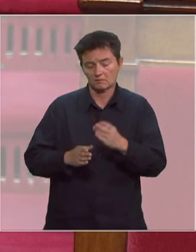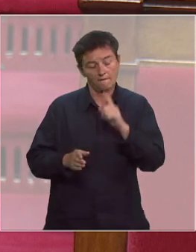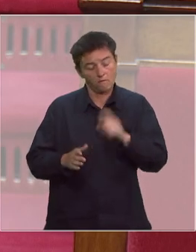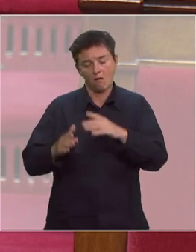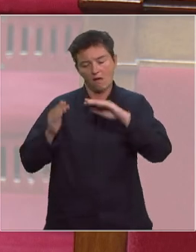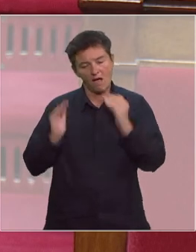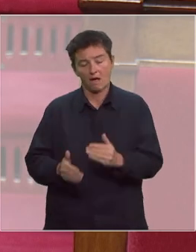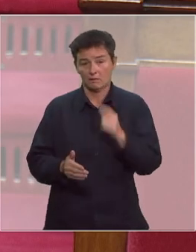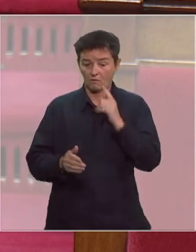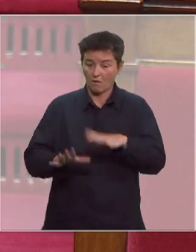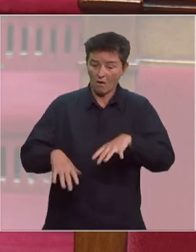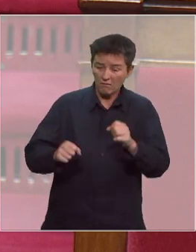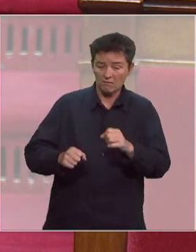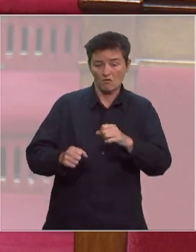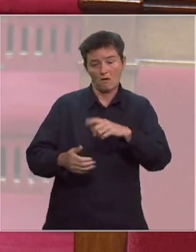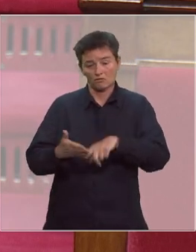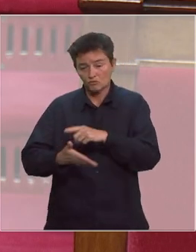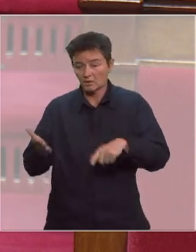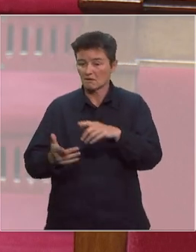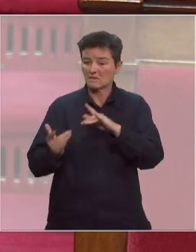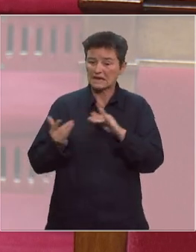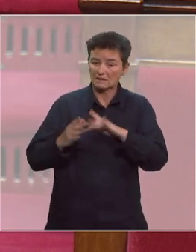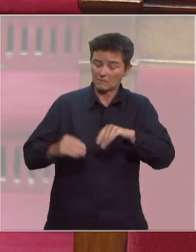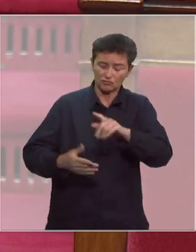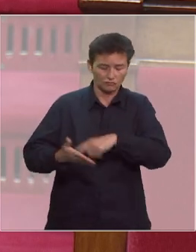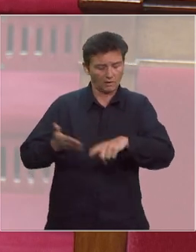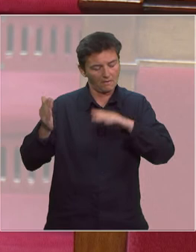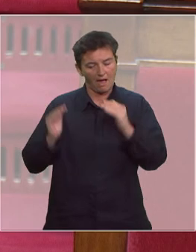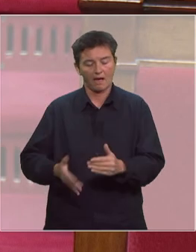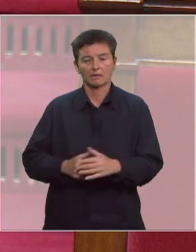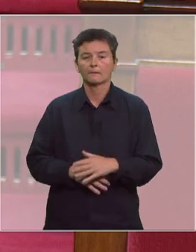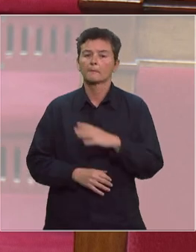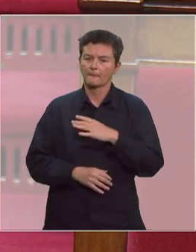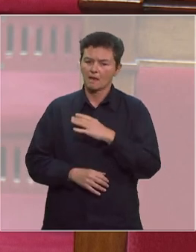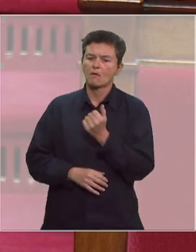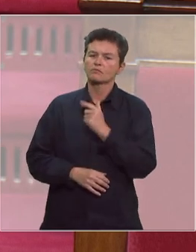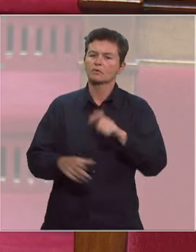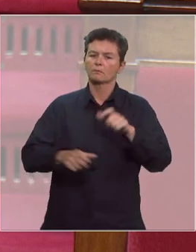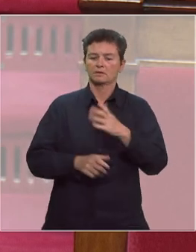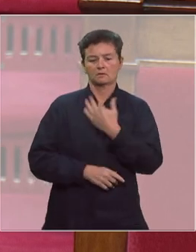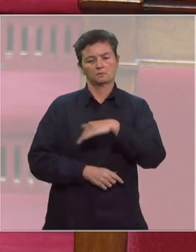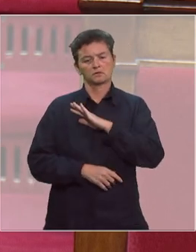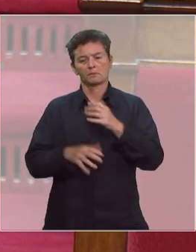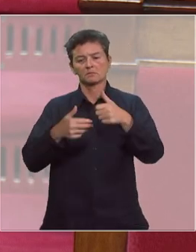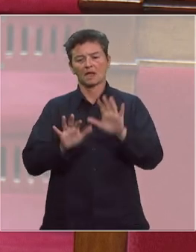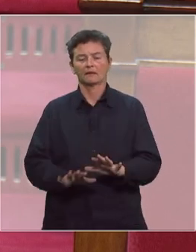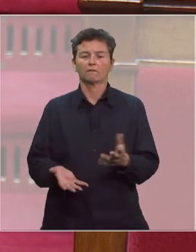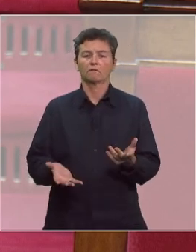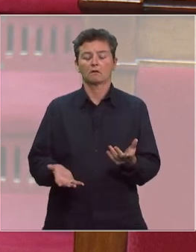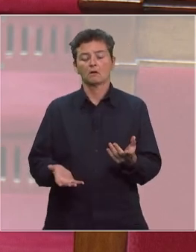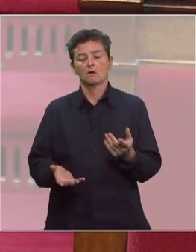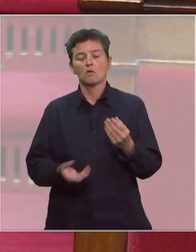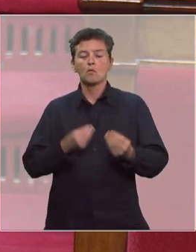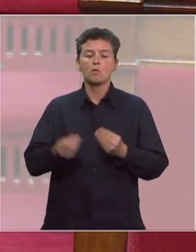et aux suppressions de lits. Monsieur le ministre, des propos de certains responsables d'administration ou les